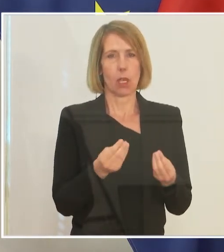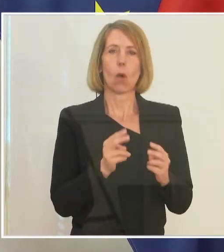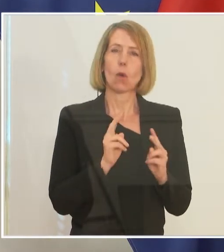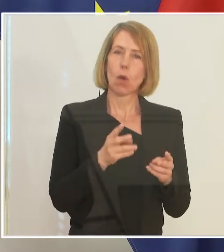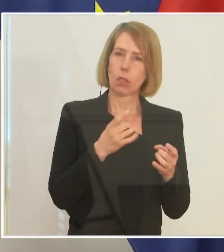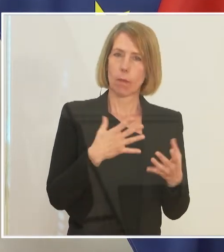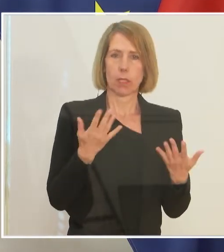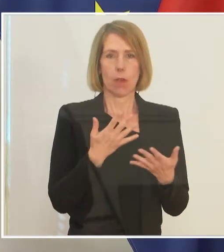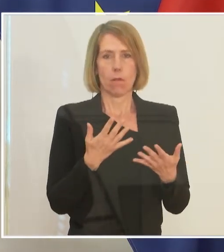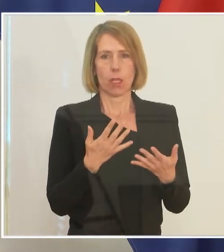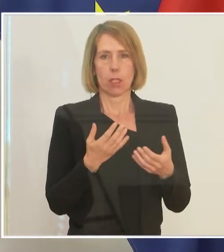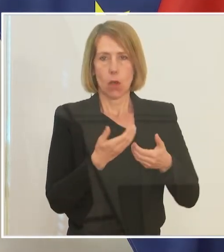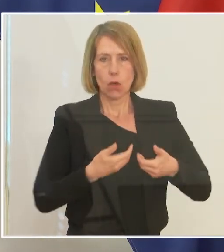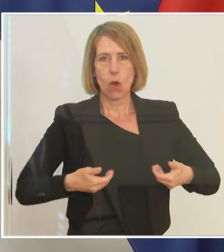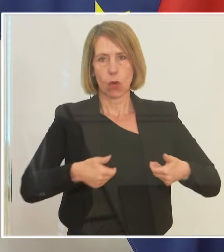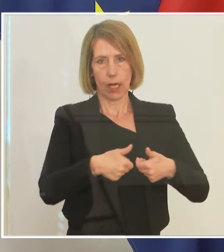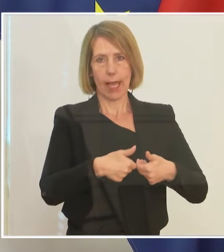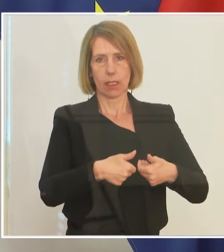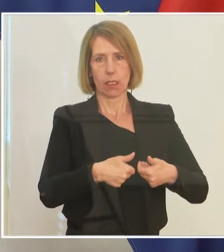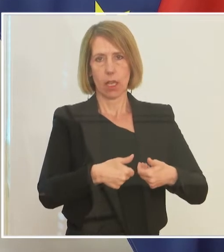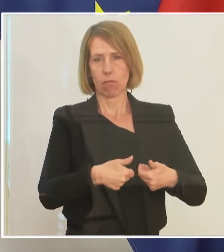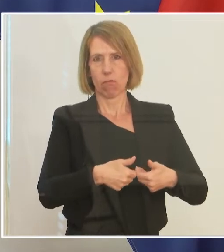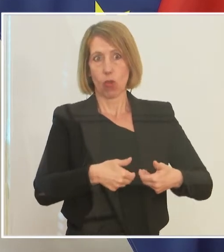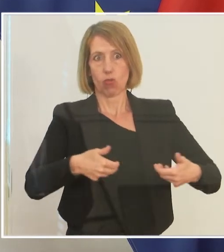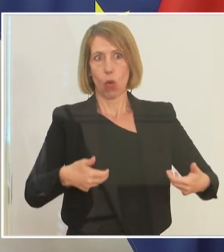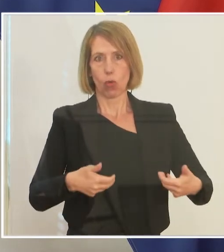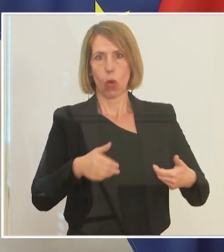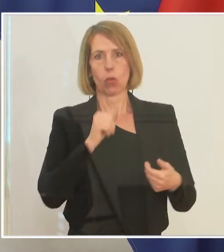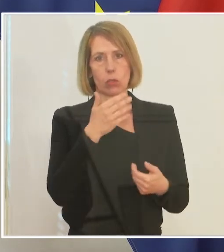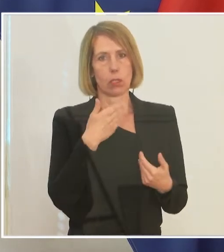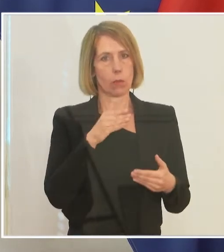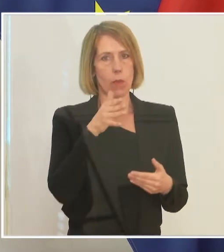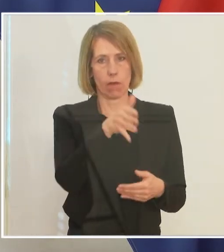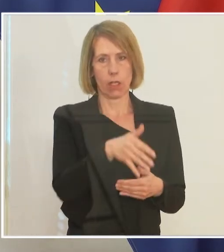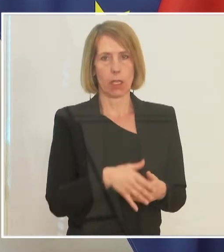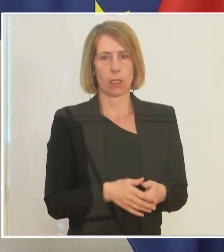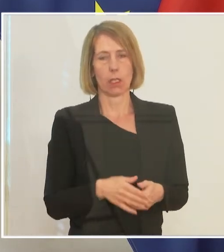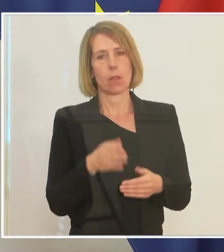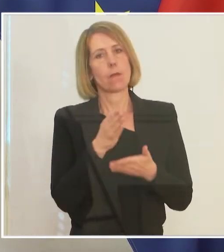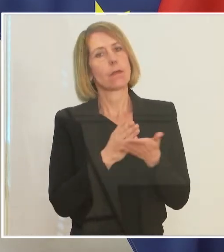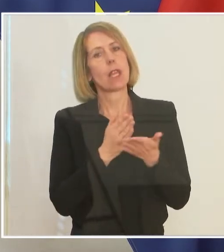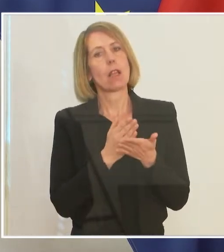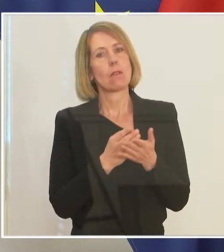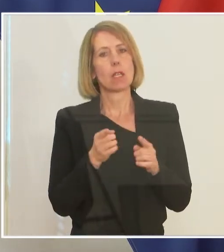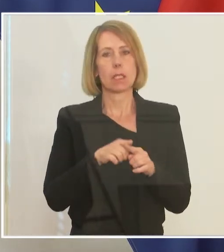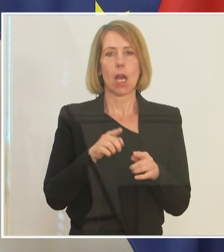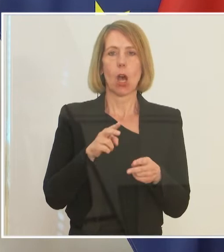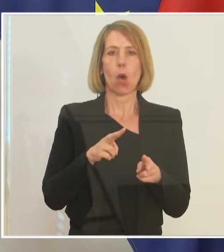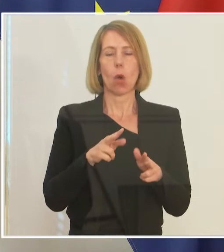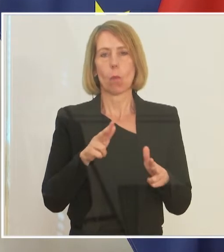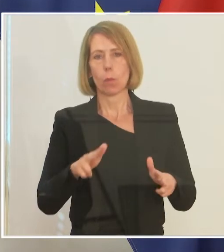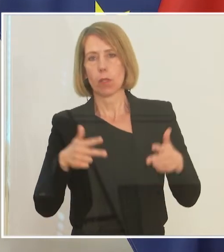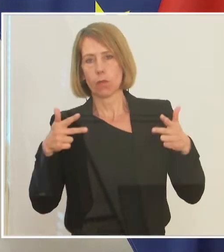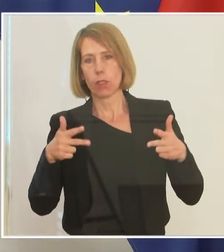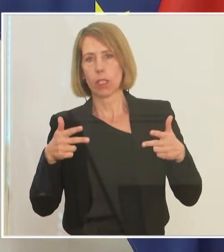Kongresse nicht mehr so groß werden, also dass Teile auch per Videostreams und so